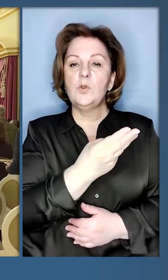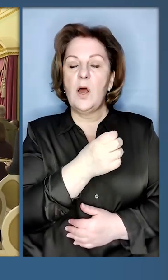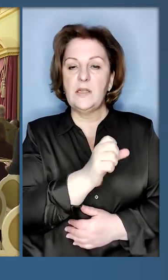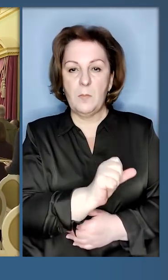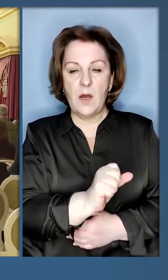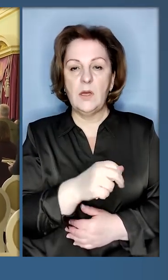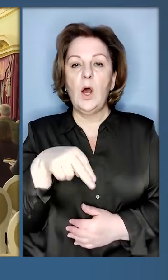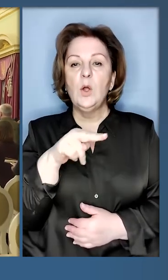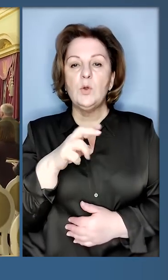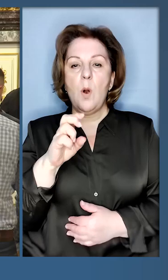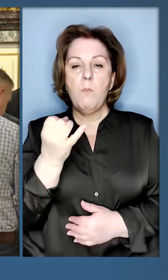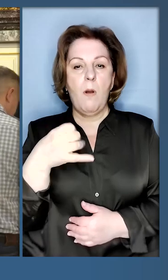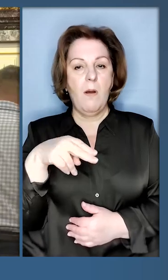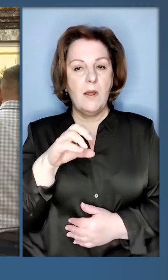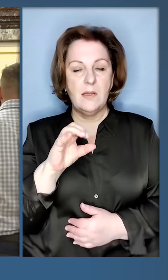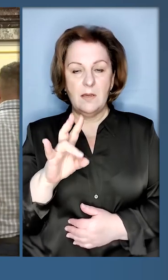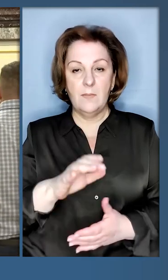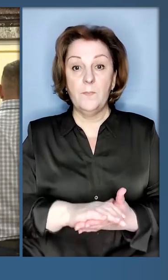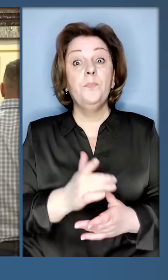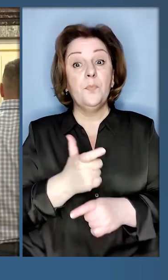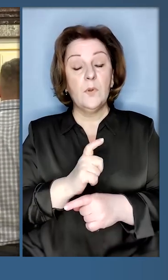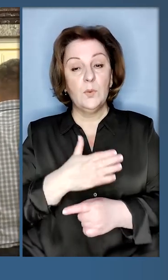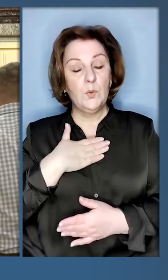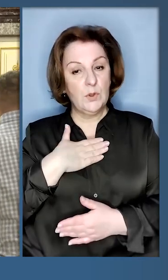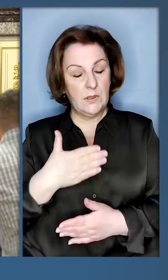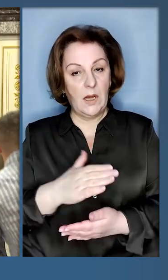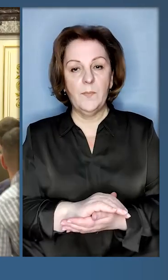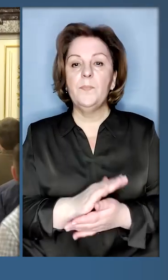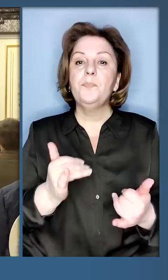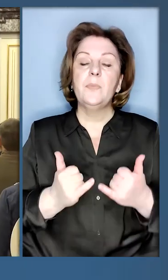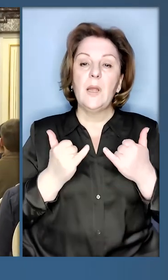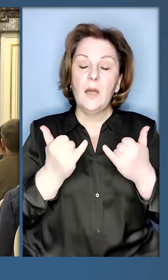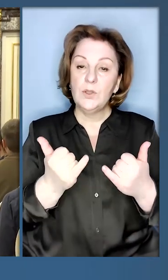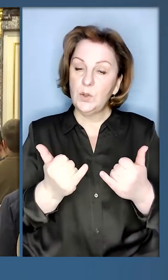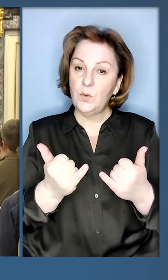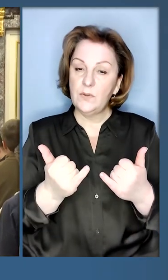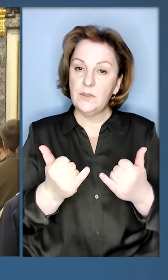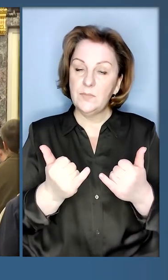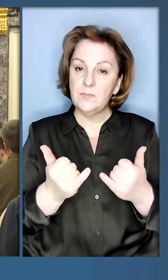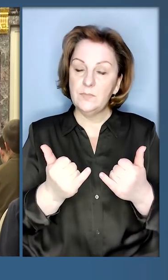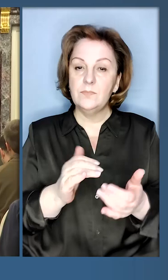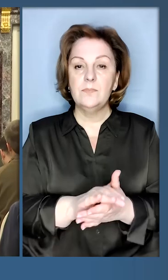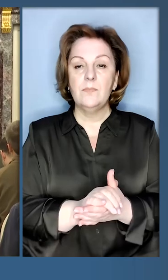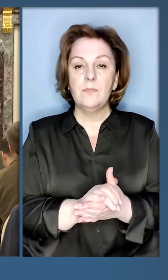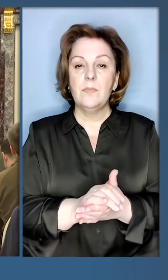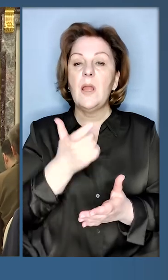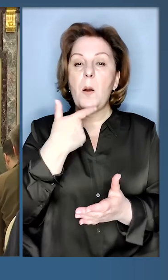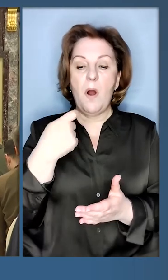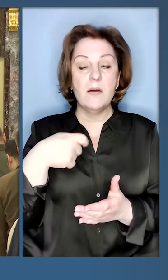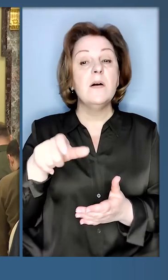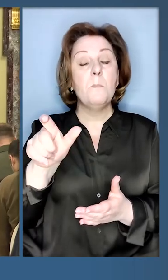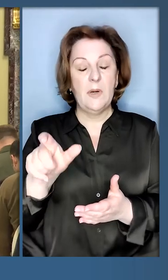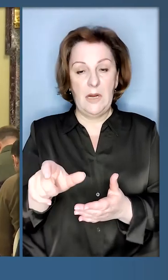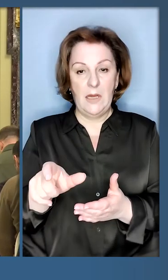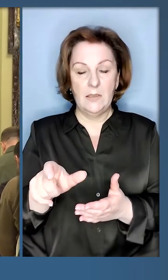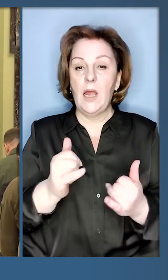Америки Джо Байден. Дуже дякую. Шановний пані президенти,